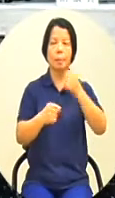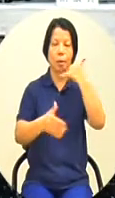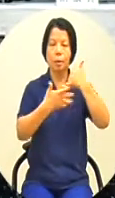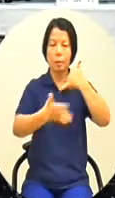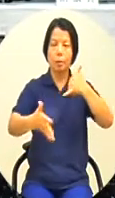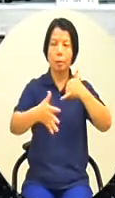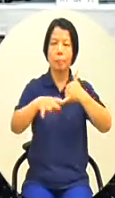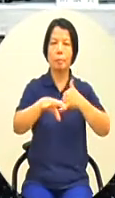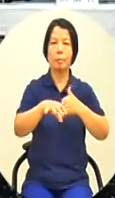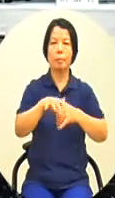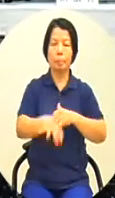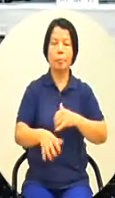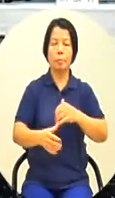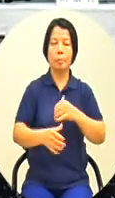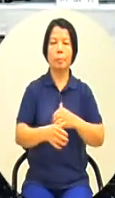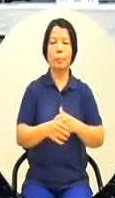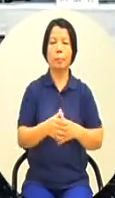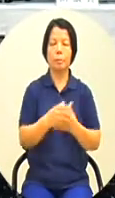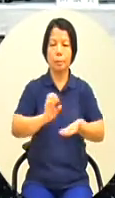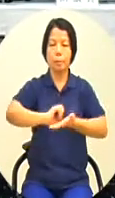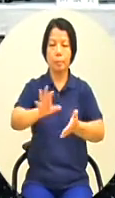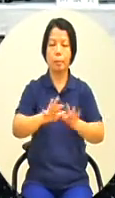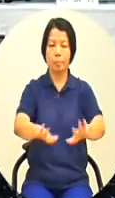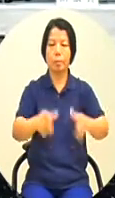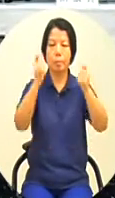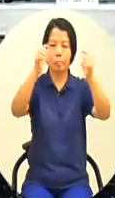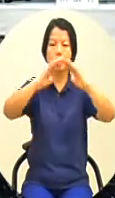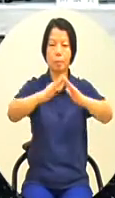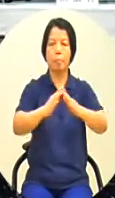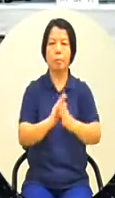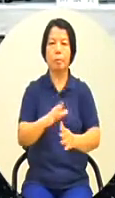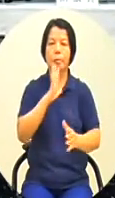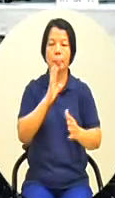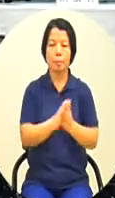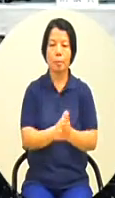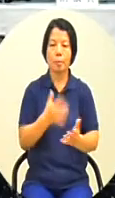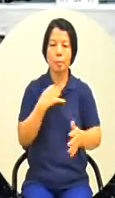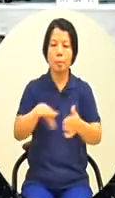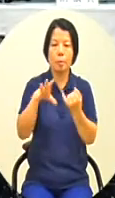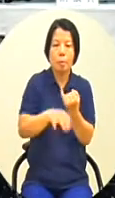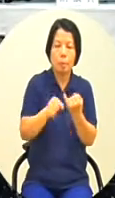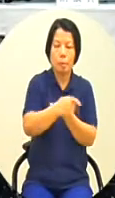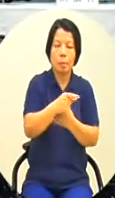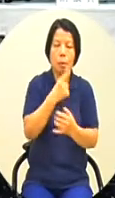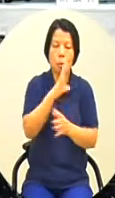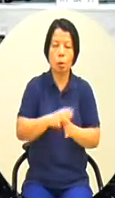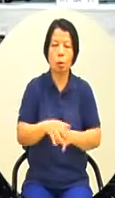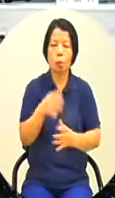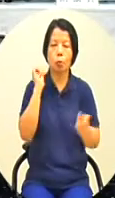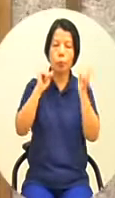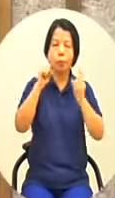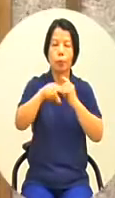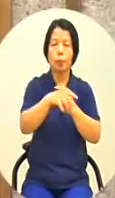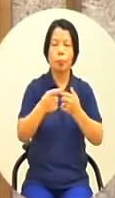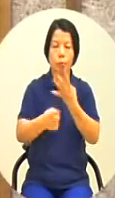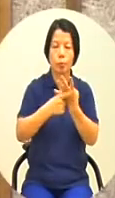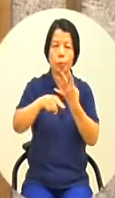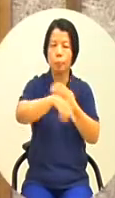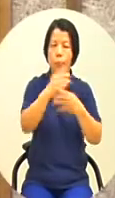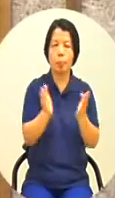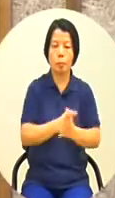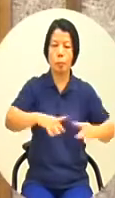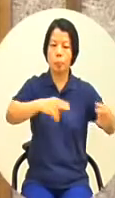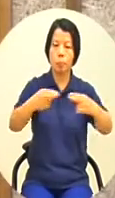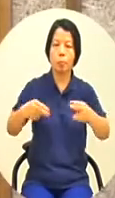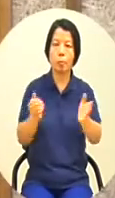洋局報告高雄市散板漁法兼營娛樂漁業管理自治條例第10條修正條文我們